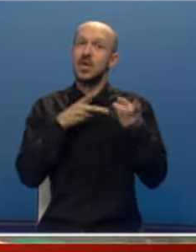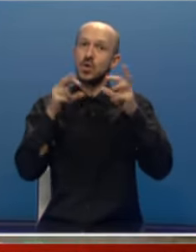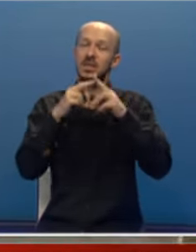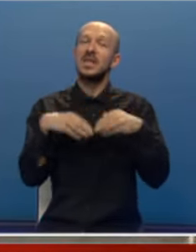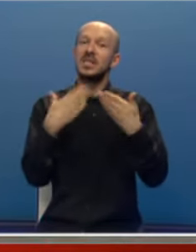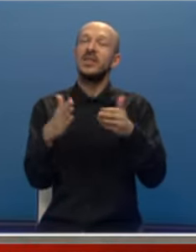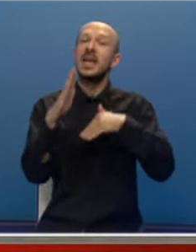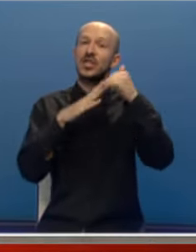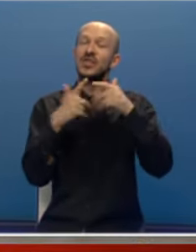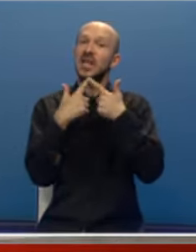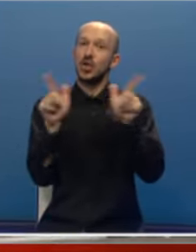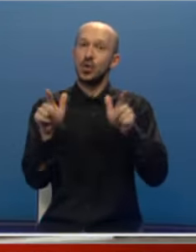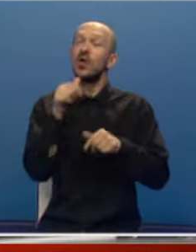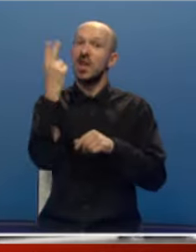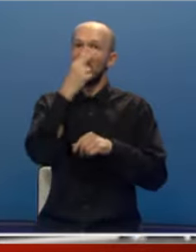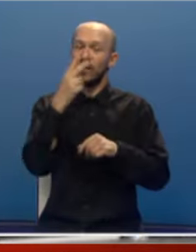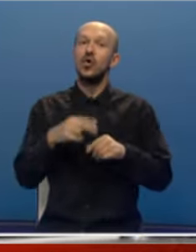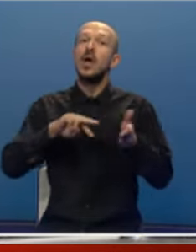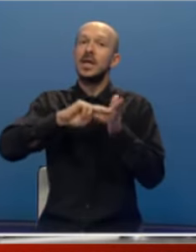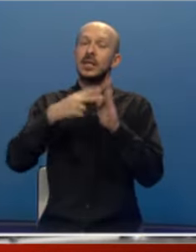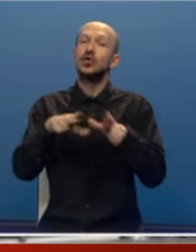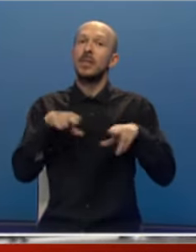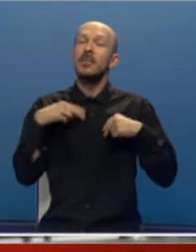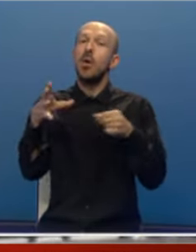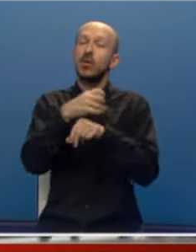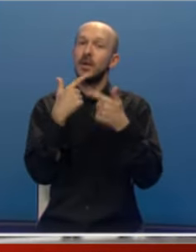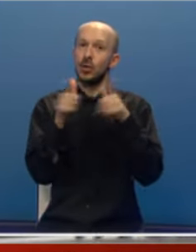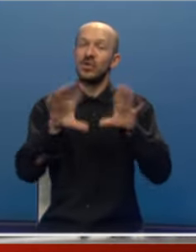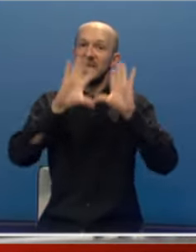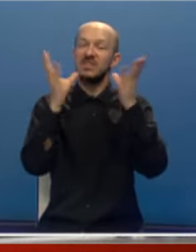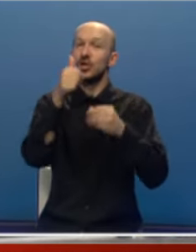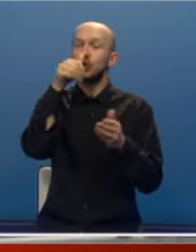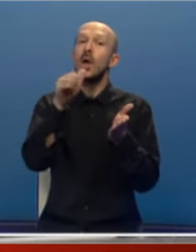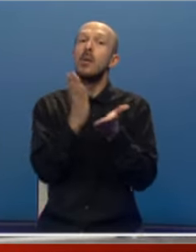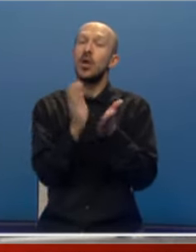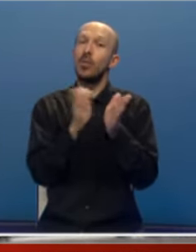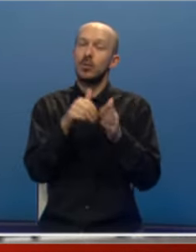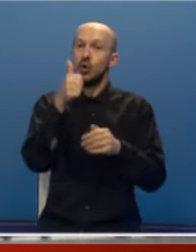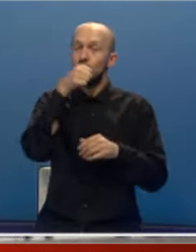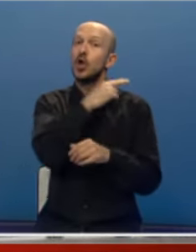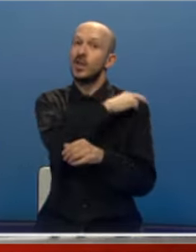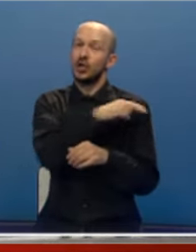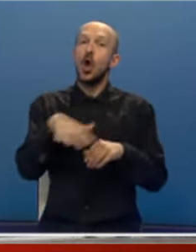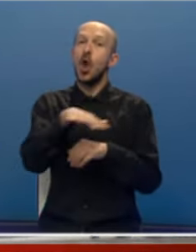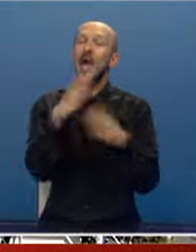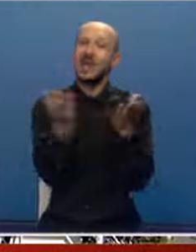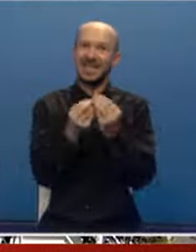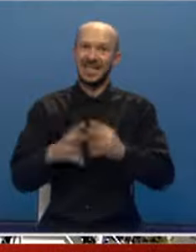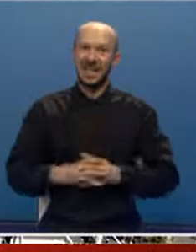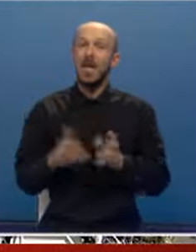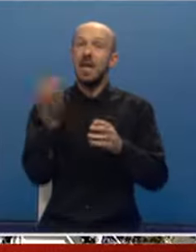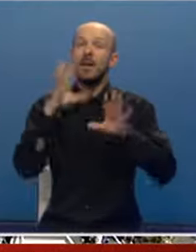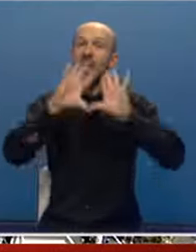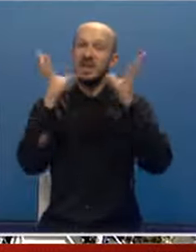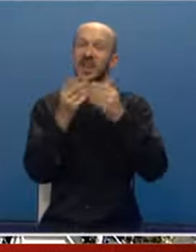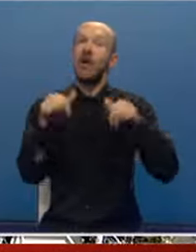izdavanje građevinskih dozvola i naravno tehničkog prijema i upotrebnih dozvole, svega ono što bi bilo potrebno i što je nadležnost lokalne zajednice. Prije